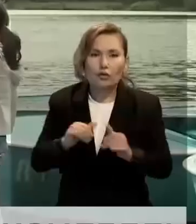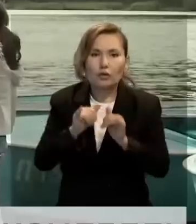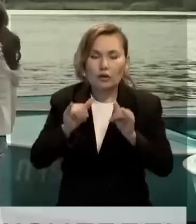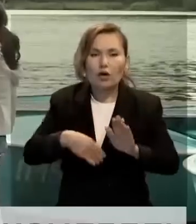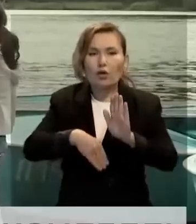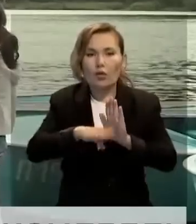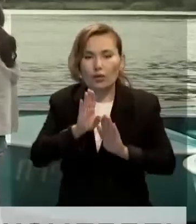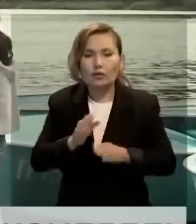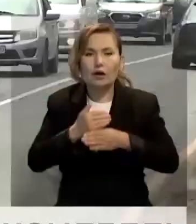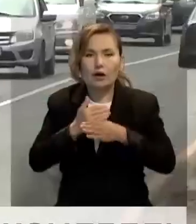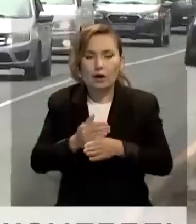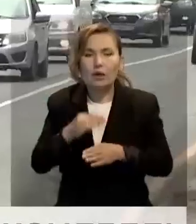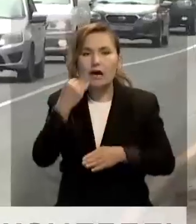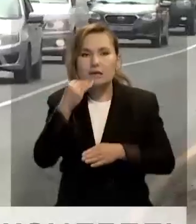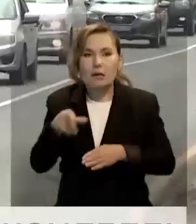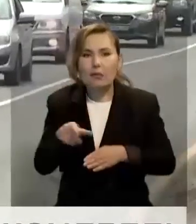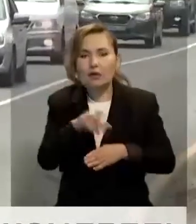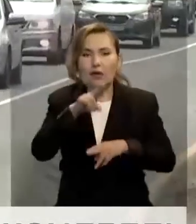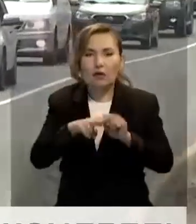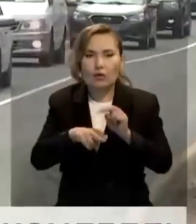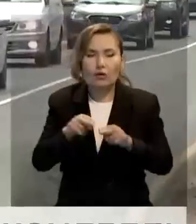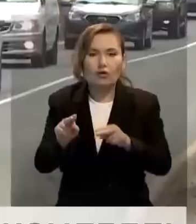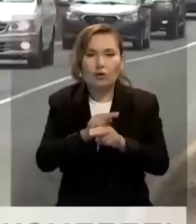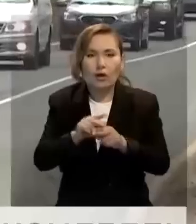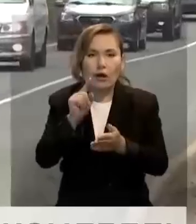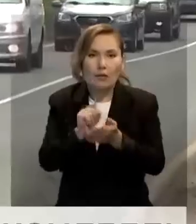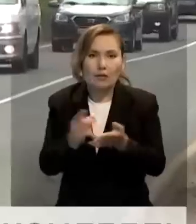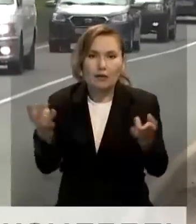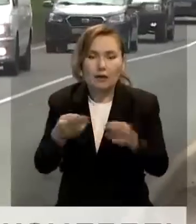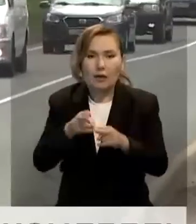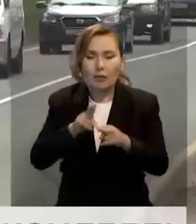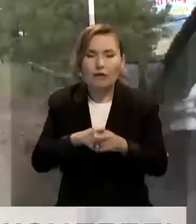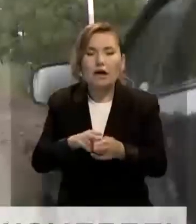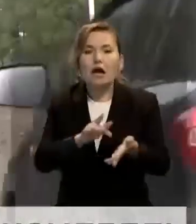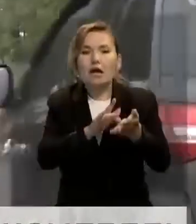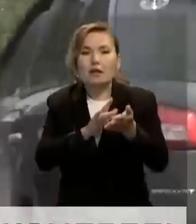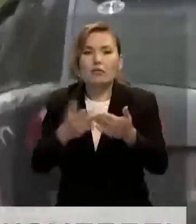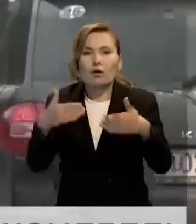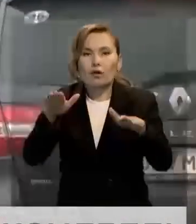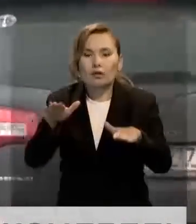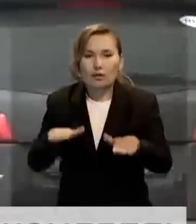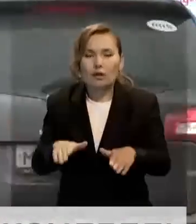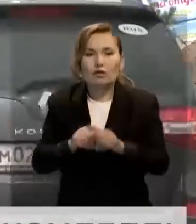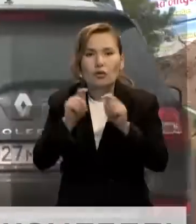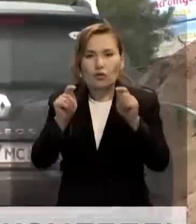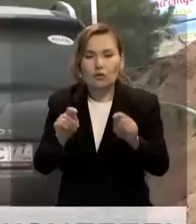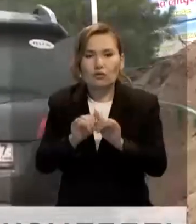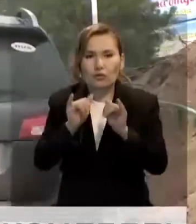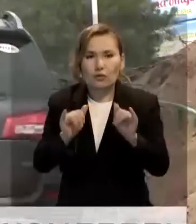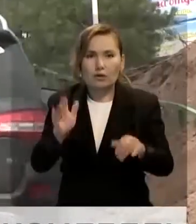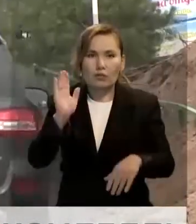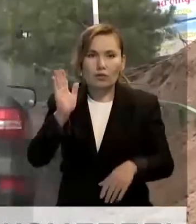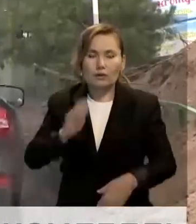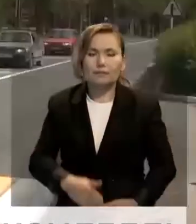жандандыра түсі үшін сапалы жолдар салыны өте іс. Бұл демал сорынын таңдаудағы басымдық берілетін бағыттың бірі. Ардағай